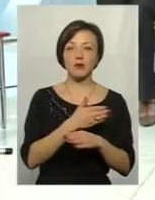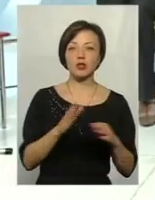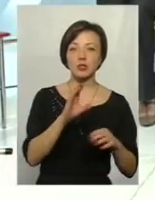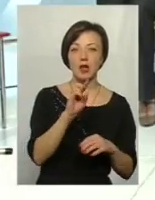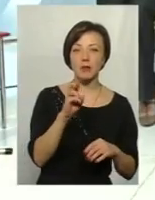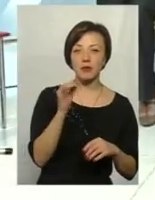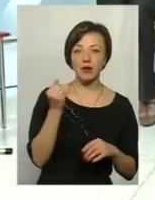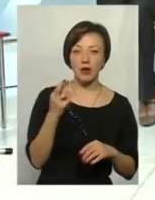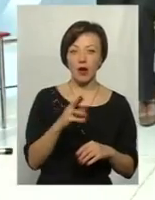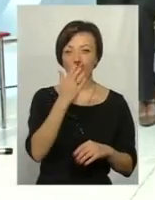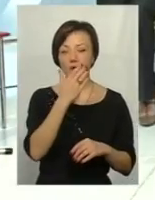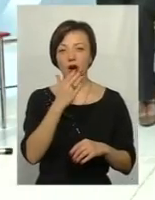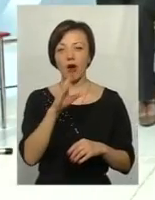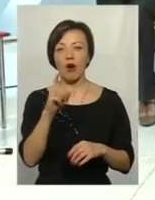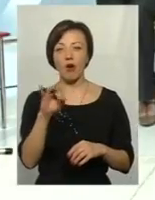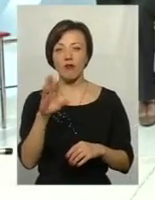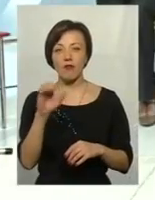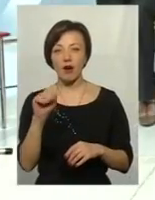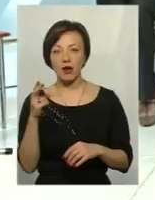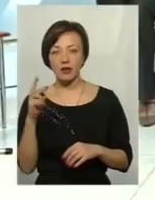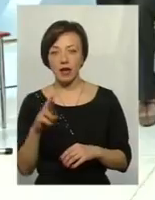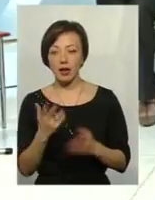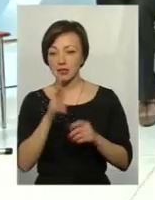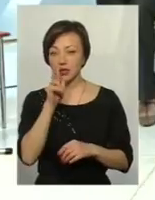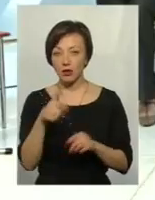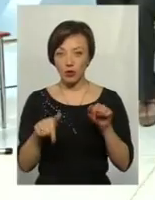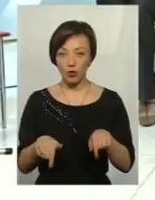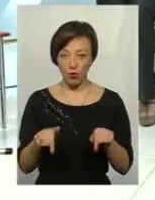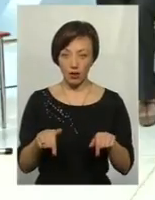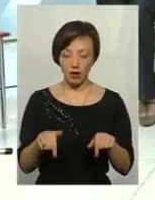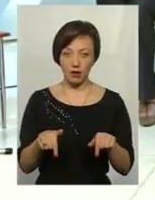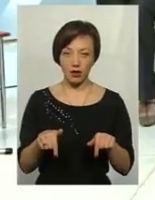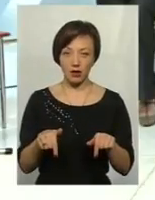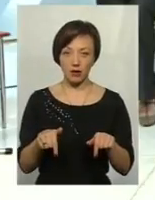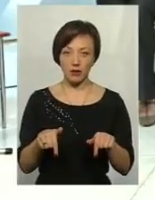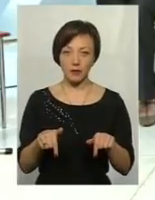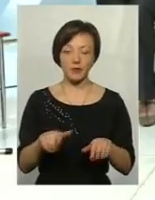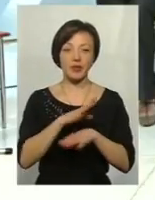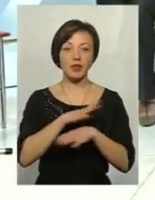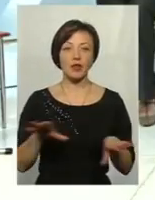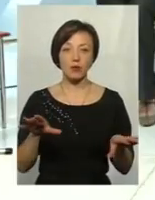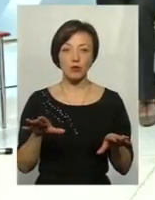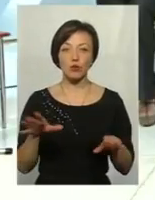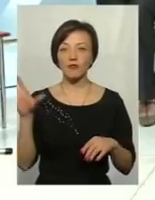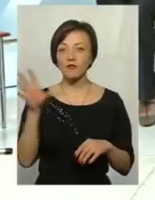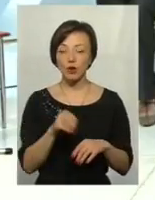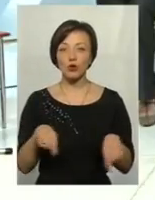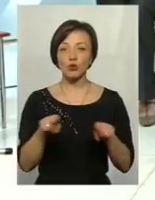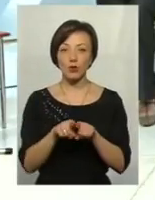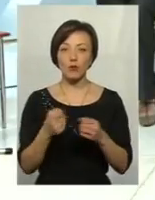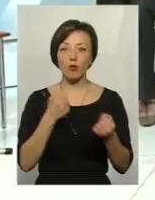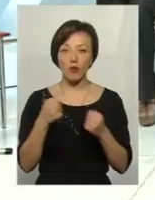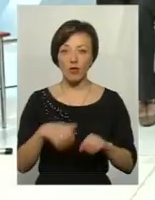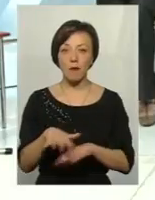Західною, Східною і Німеччиною. Якби тут за три роки нашої державності не було всього того, за що